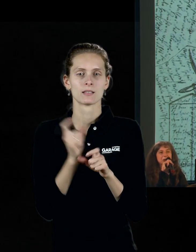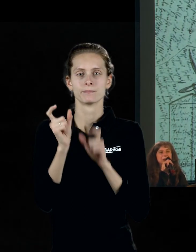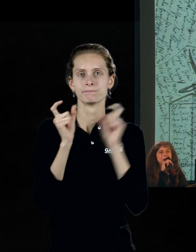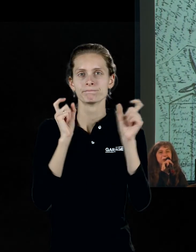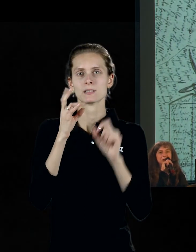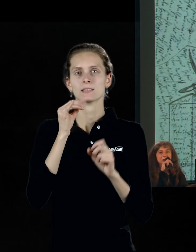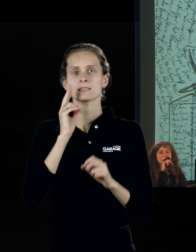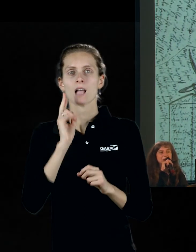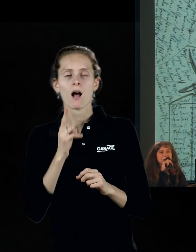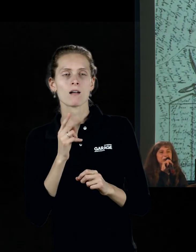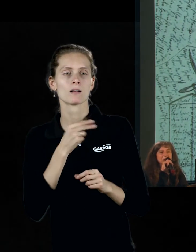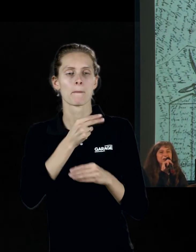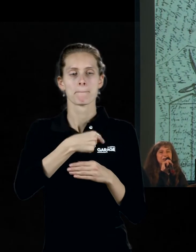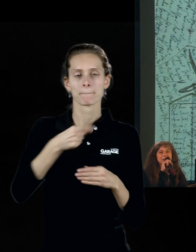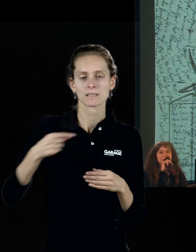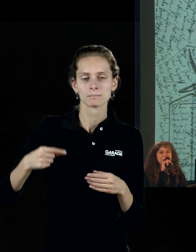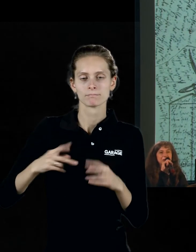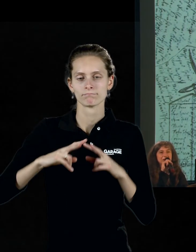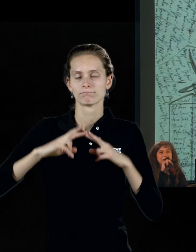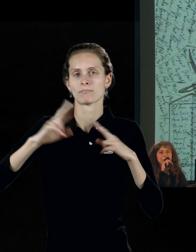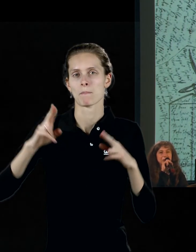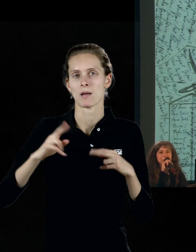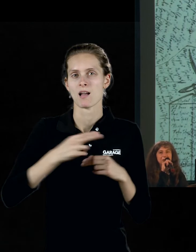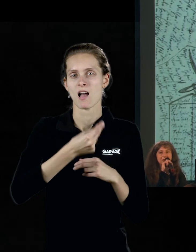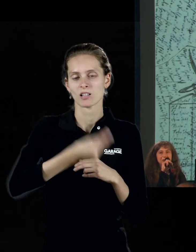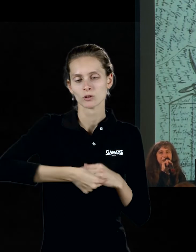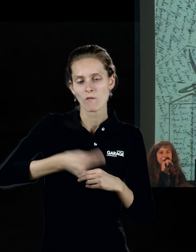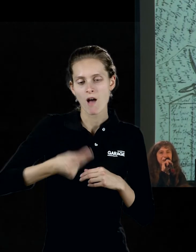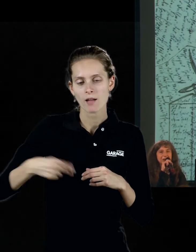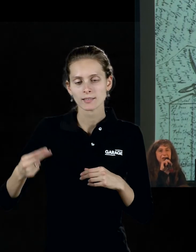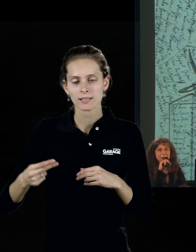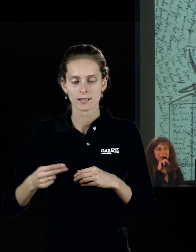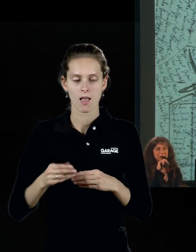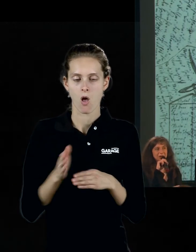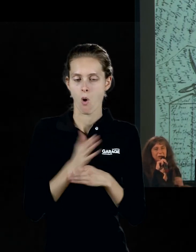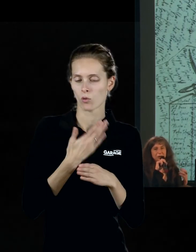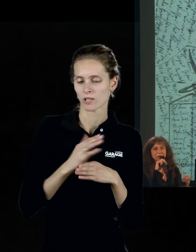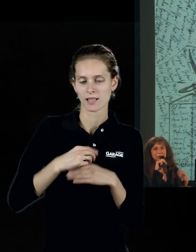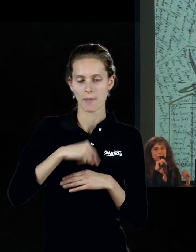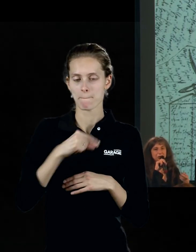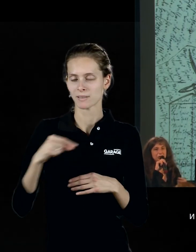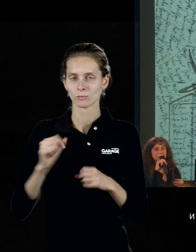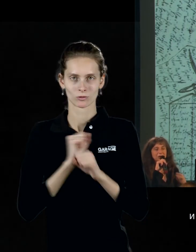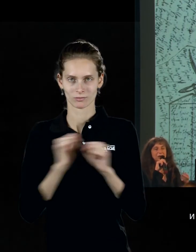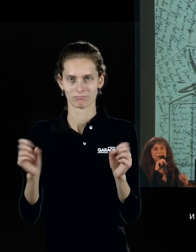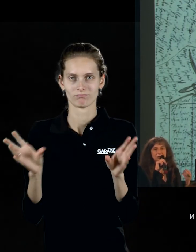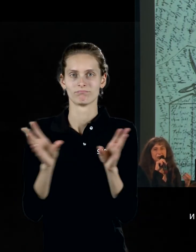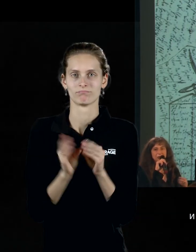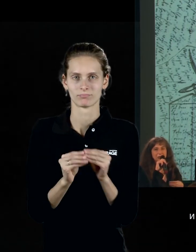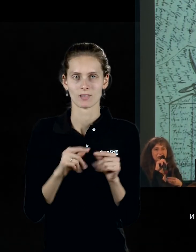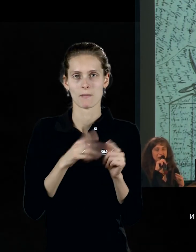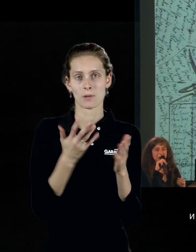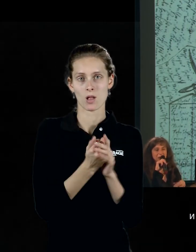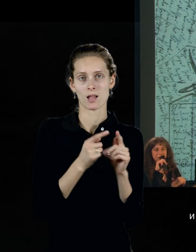рисунки, письменность. Такое рисование, которое неотделимо от письма, рисование, которое неотделимо от создания сюжета. И вот эта вот самая линия,